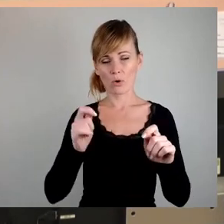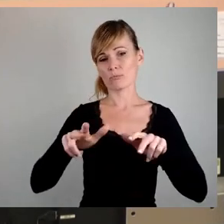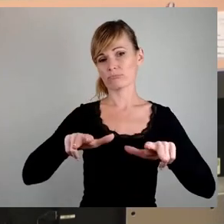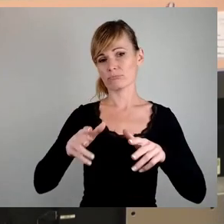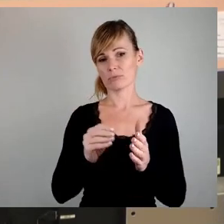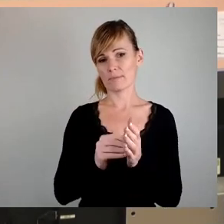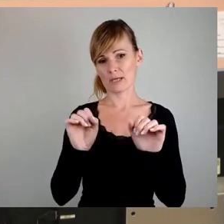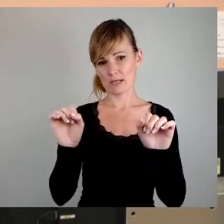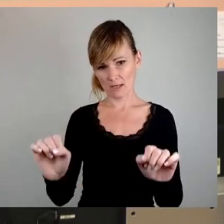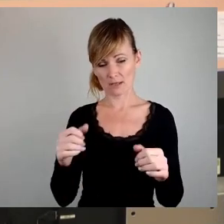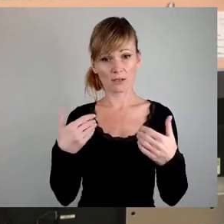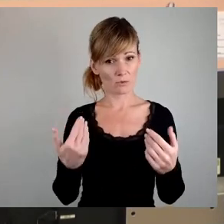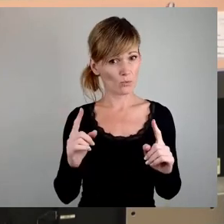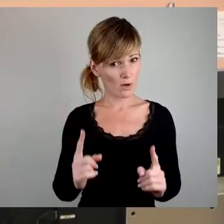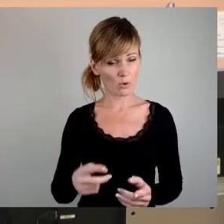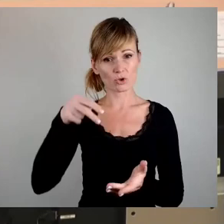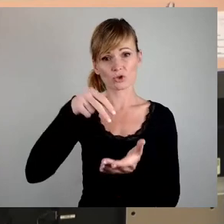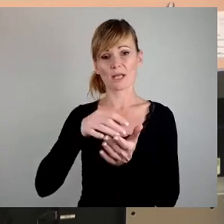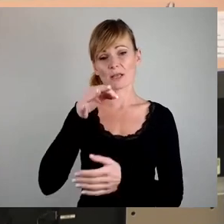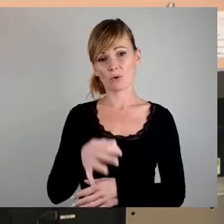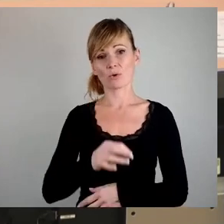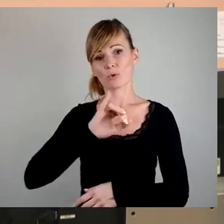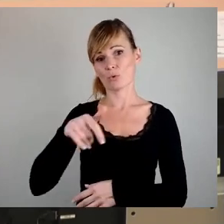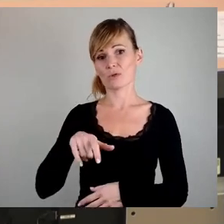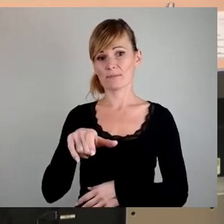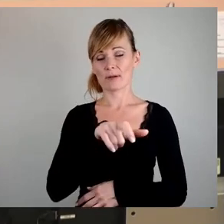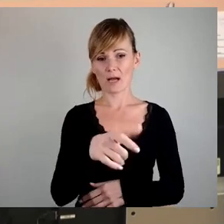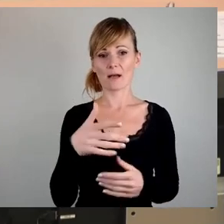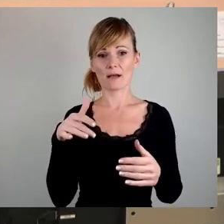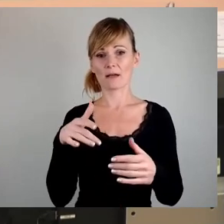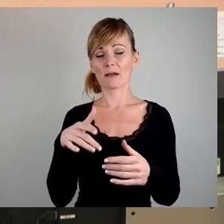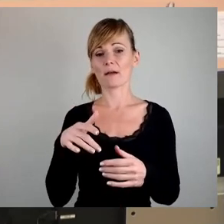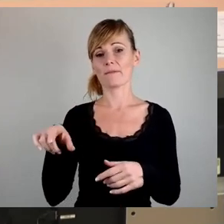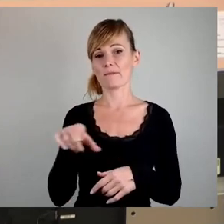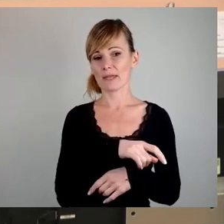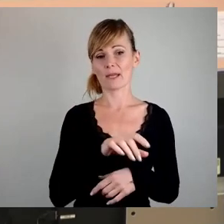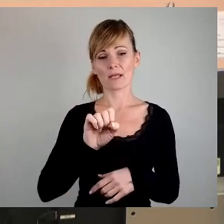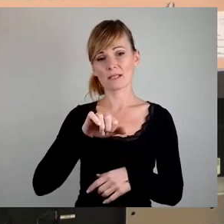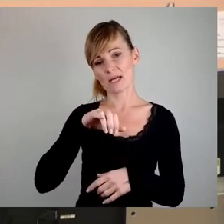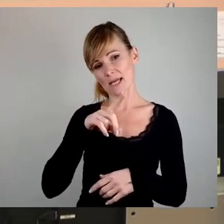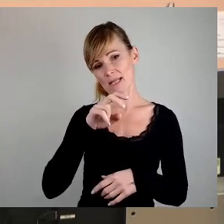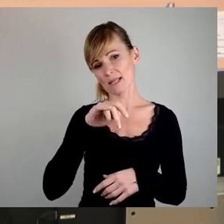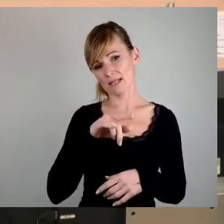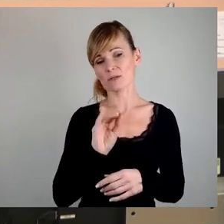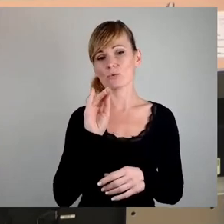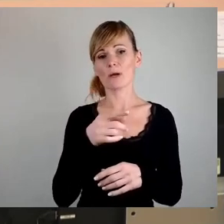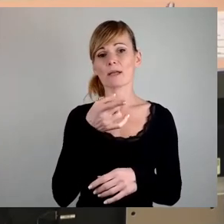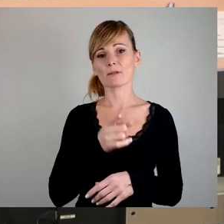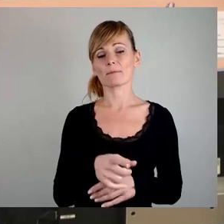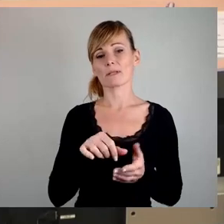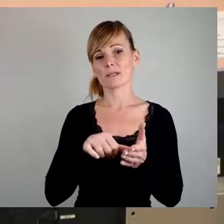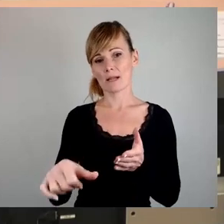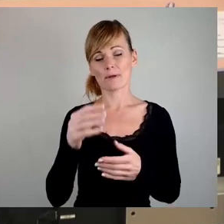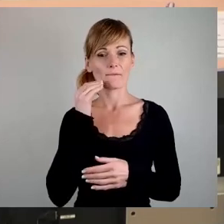auch am Standort Jonsbacher Weg in Seidnitz über 100 neue bezahlbare Wohnungen entstehen und auch das